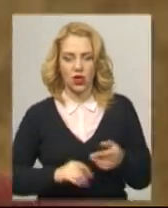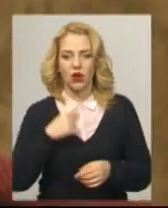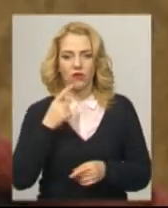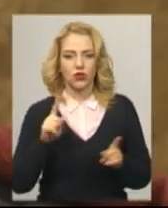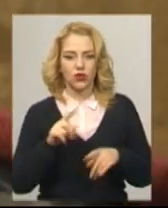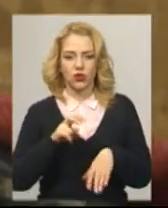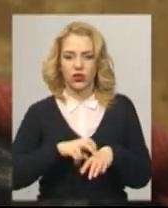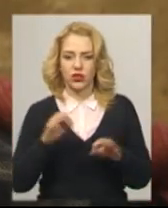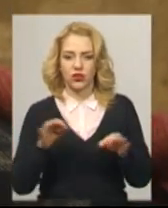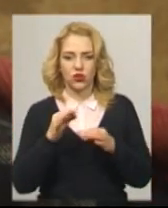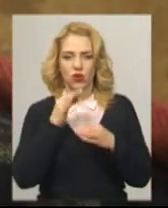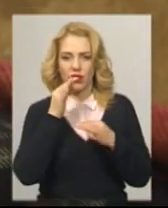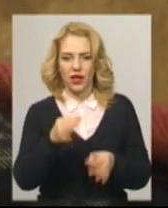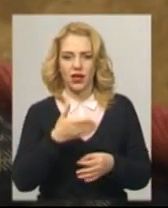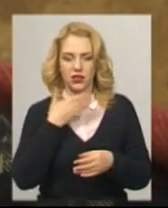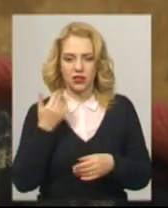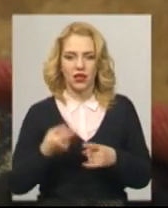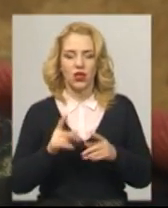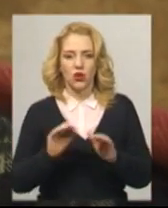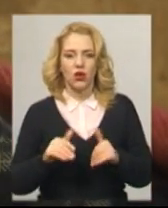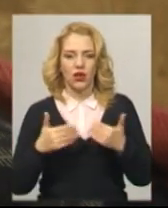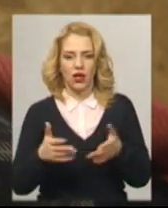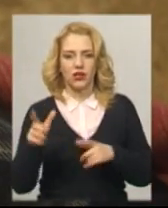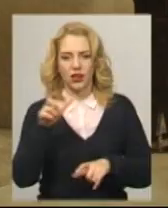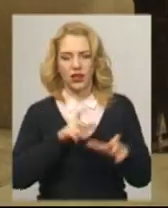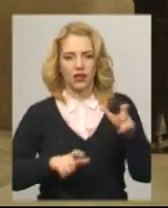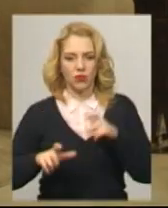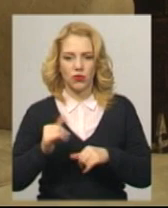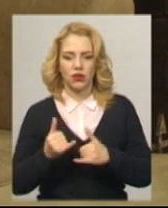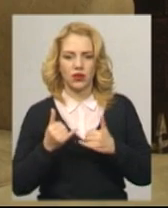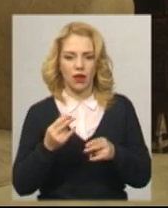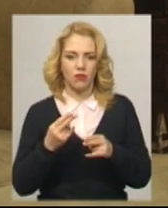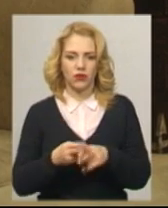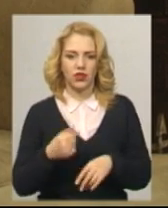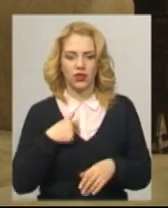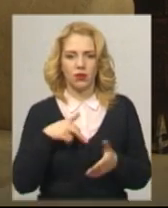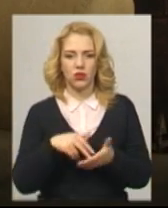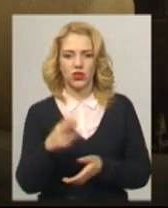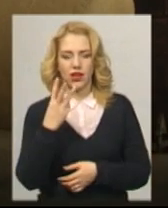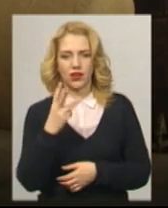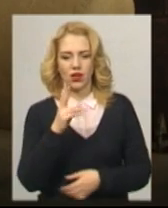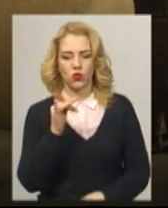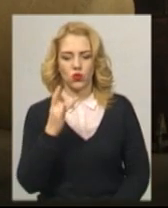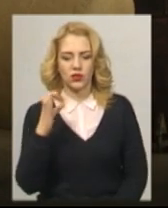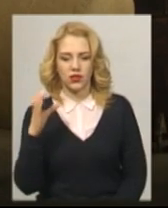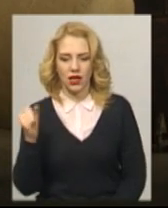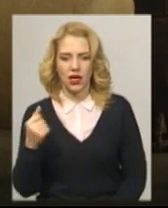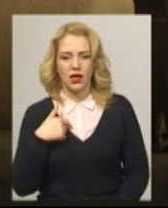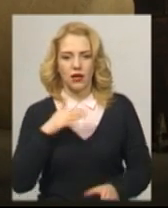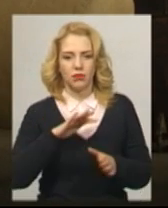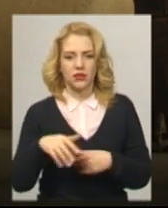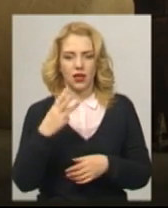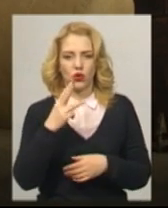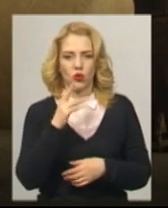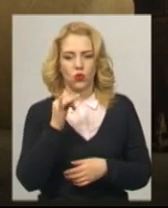лікарі нічого їй не казали, але радила пройти хіміотерапію для профілактики. Я пройшла тих три курси, і вже після трьох курсів я зрозуміла,